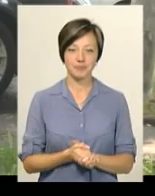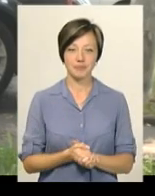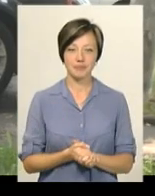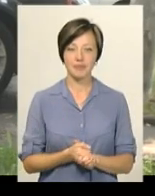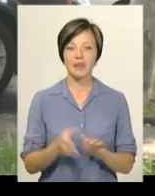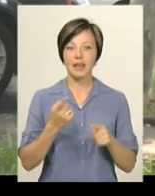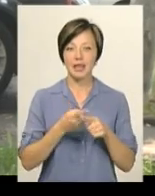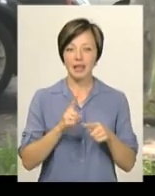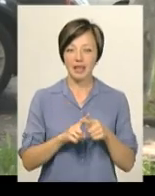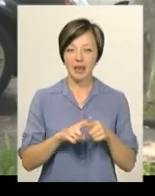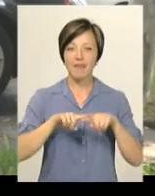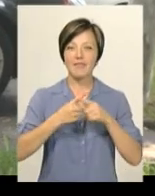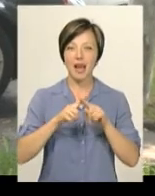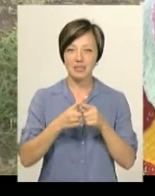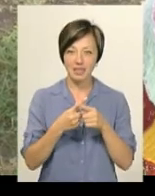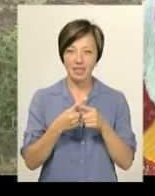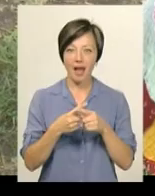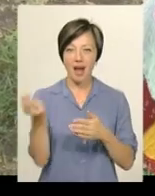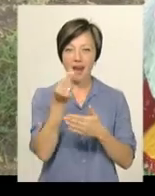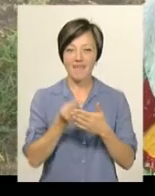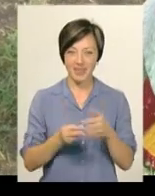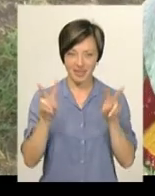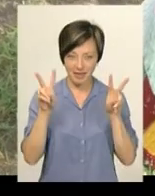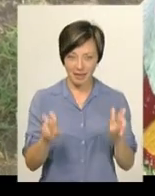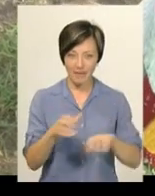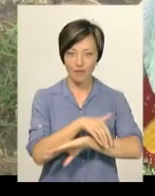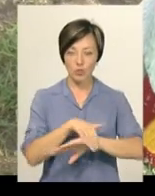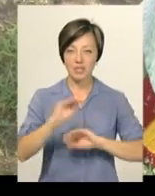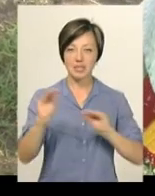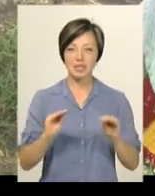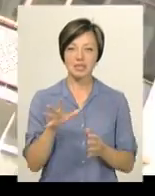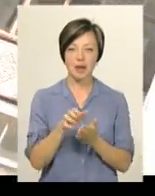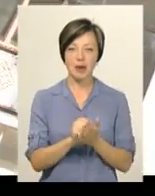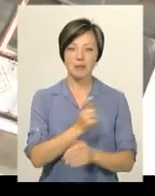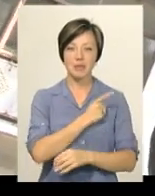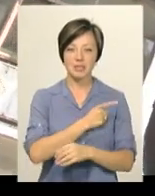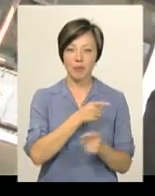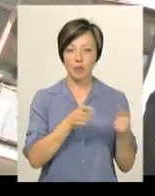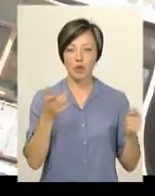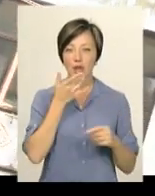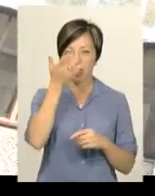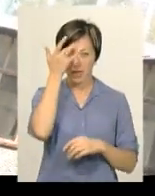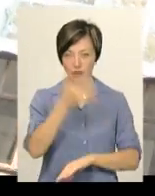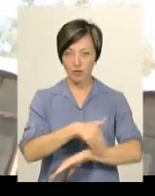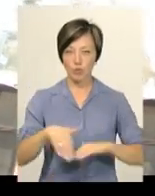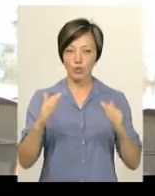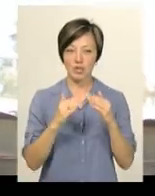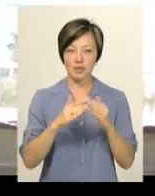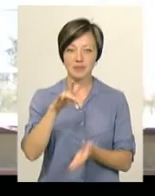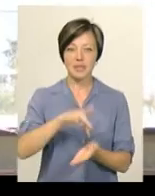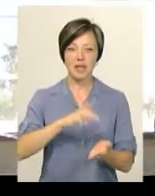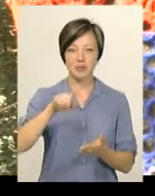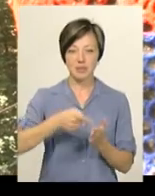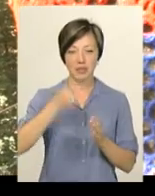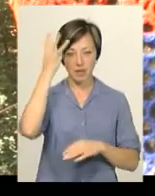Ярнбомбінг або в'язане графіті. Саме таким вуличним дизайном займається майстриня Олена Попек. Упродовж літа у дворі будинку, що знаходиться у центрі